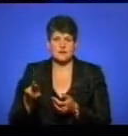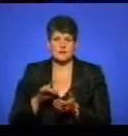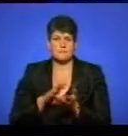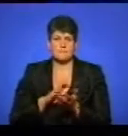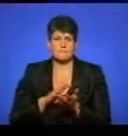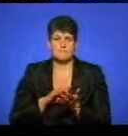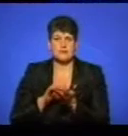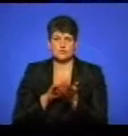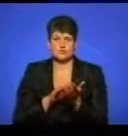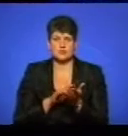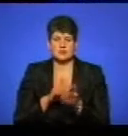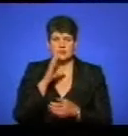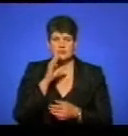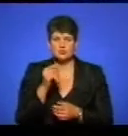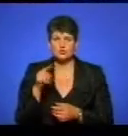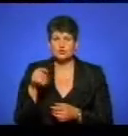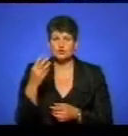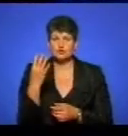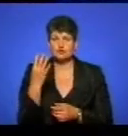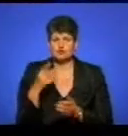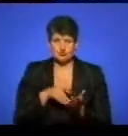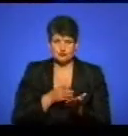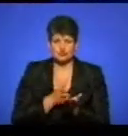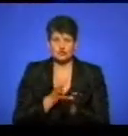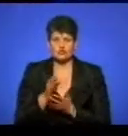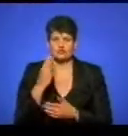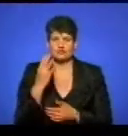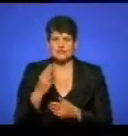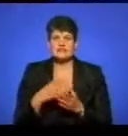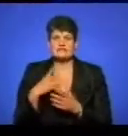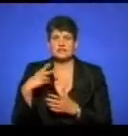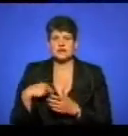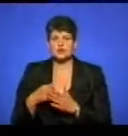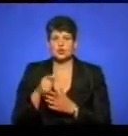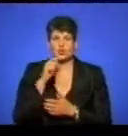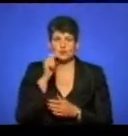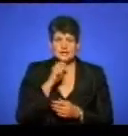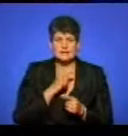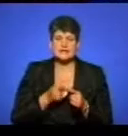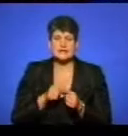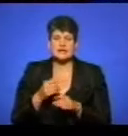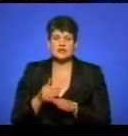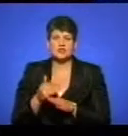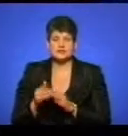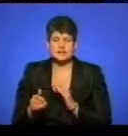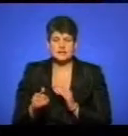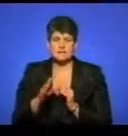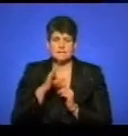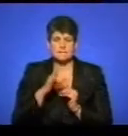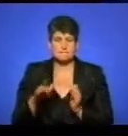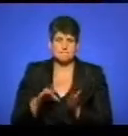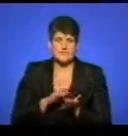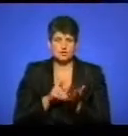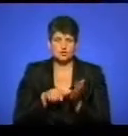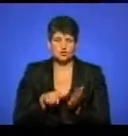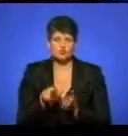Маршрут номер 4 йде з Франції до України. Є ця частина маршруту Київ